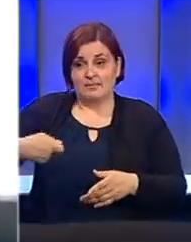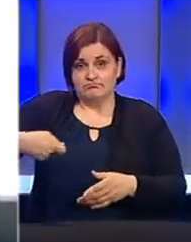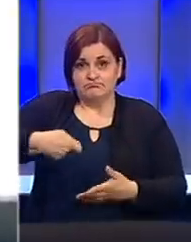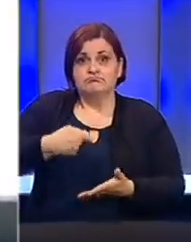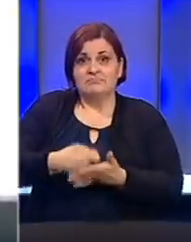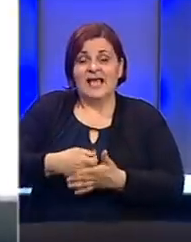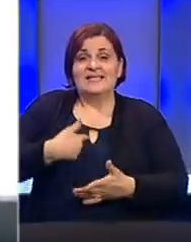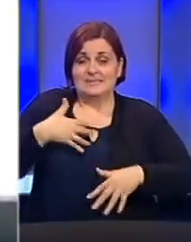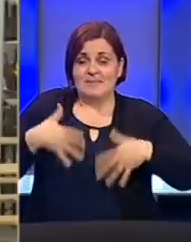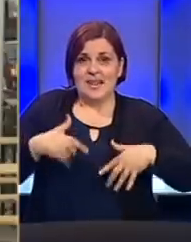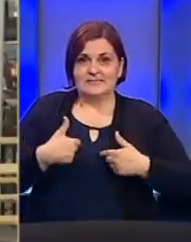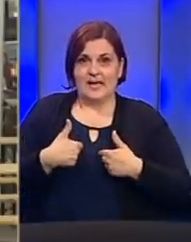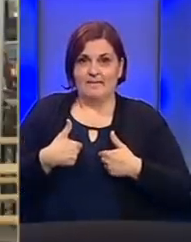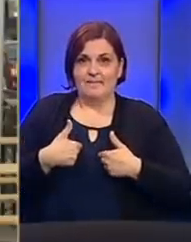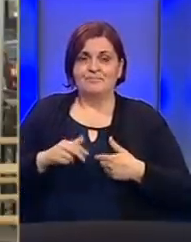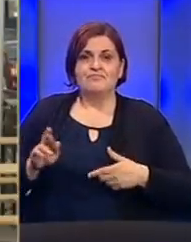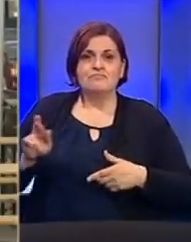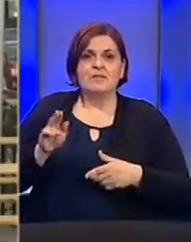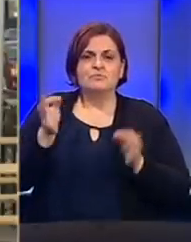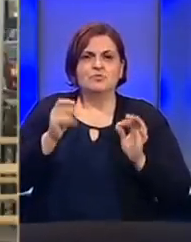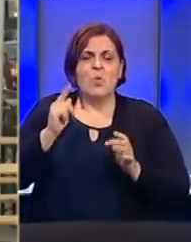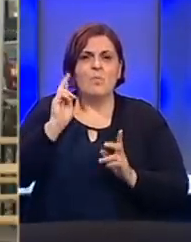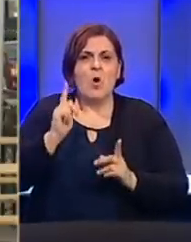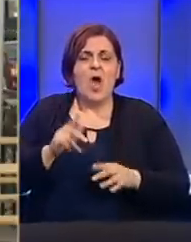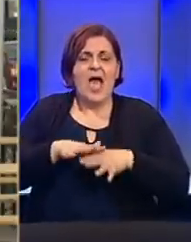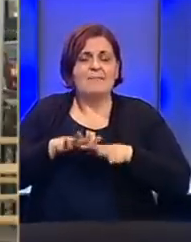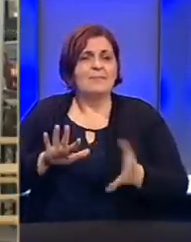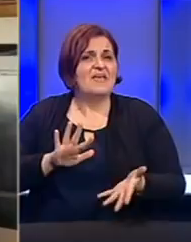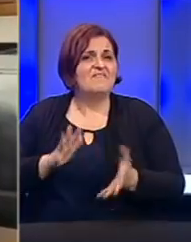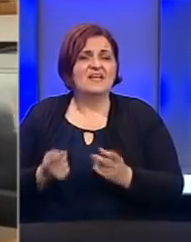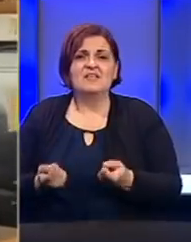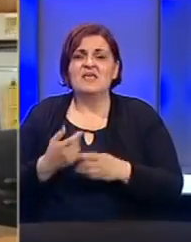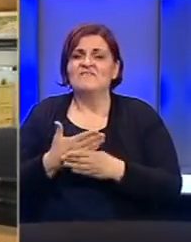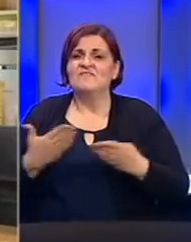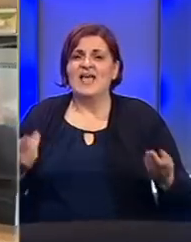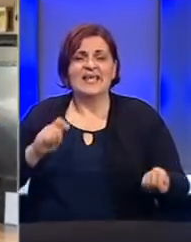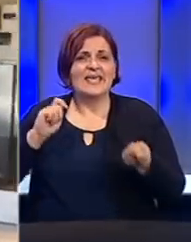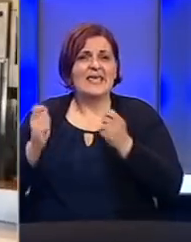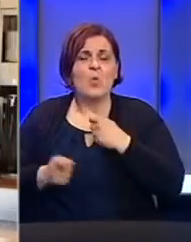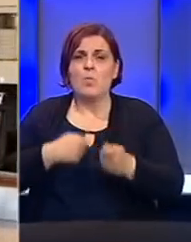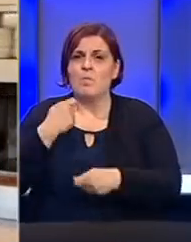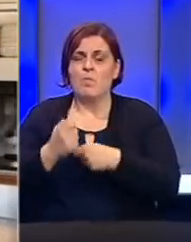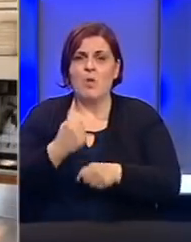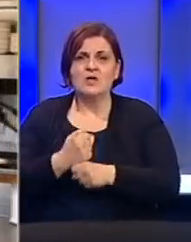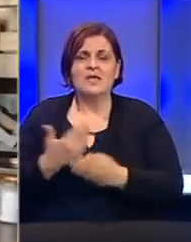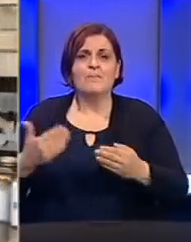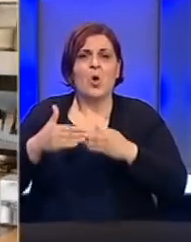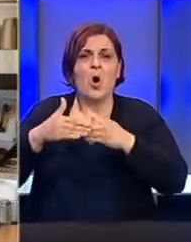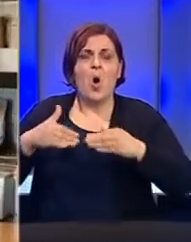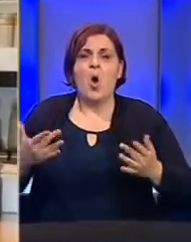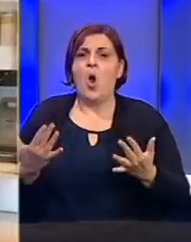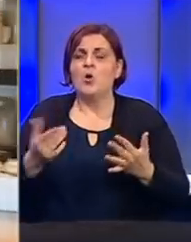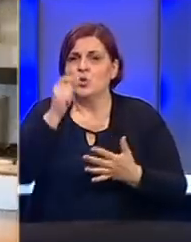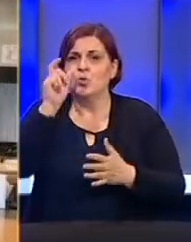naknadu za nouposlene. Ekonomisti upozoravaju kako će pandemija vjerovatno izazvati velike promjene u poslovanju, poput ograničenja